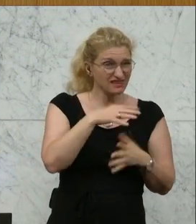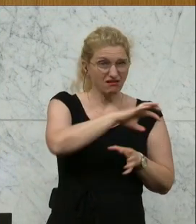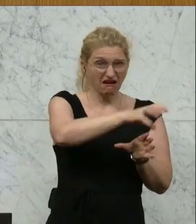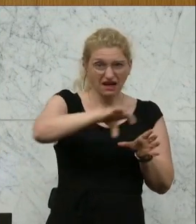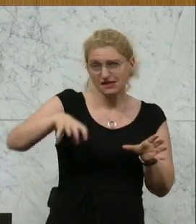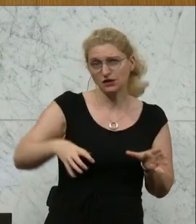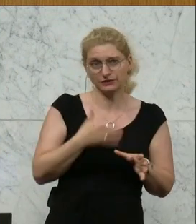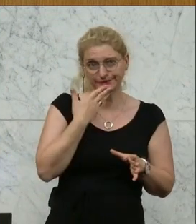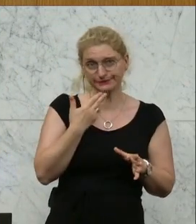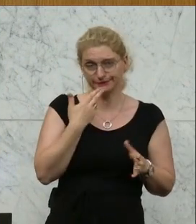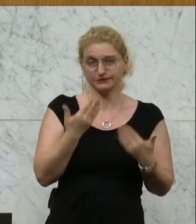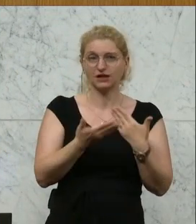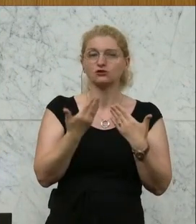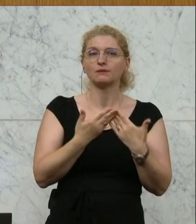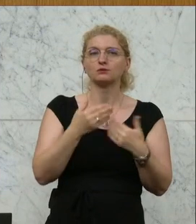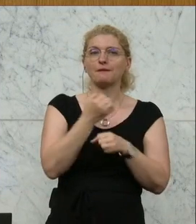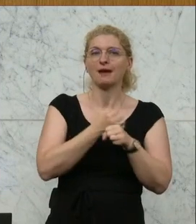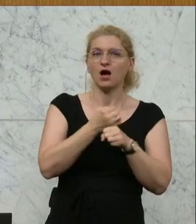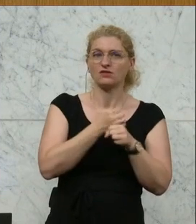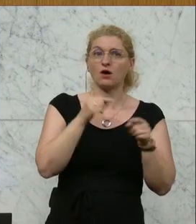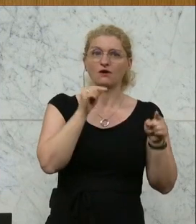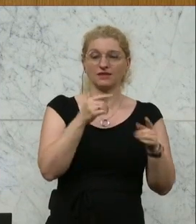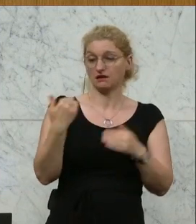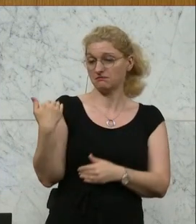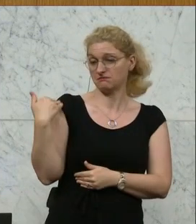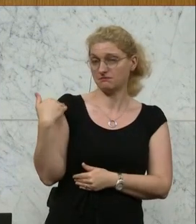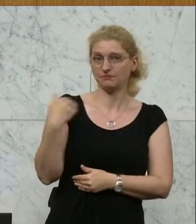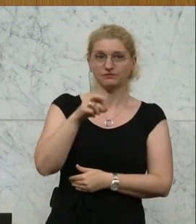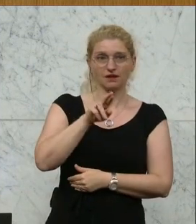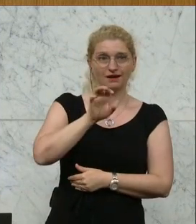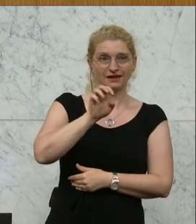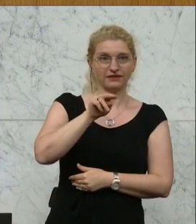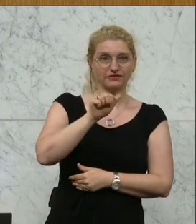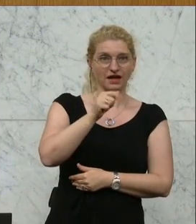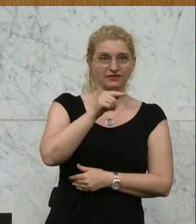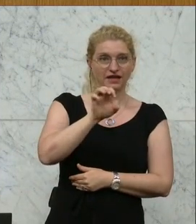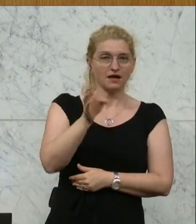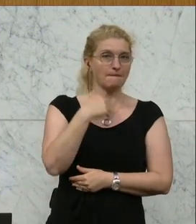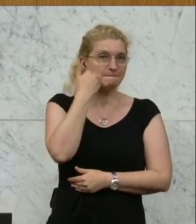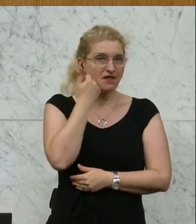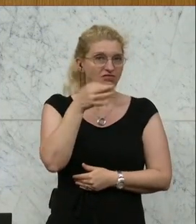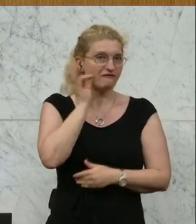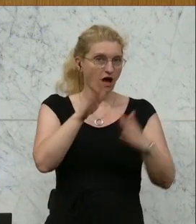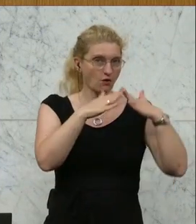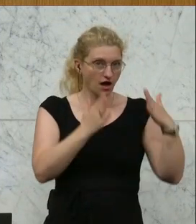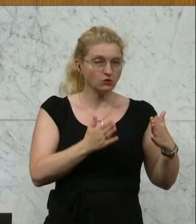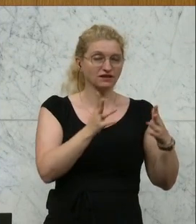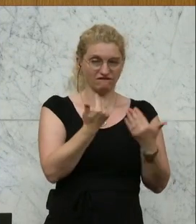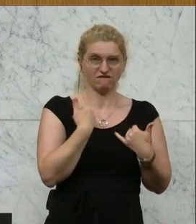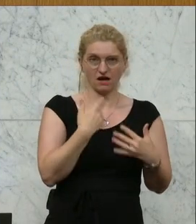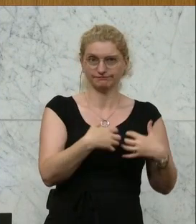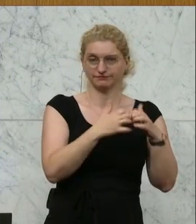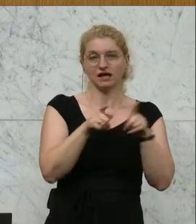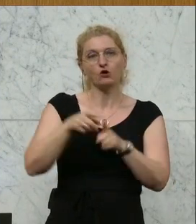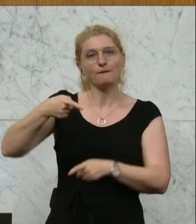nicht. In Braunau wurde erst kürzlich das Renate-Mann-Frauenhaus eröffnet. Ein wichtiger Meilenstein. Auch in PERC ist durch die